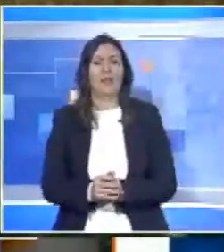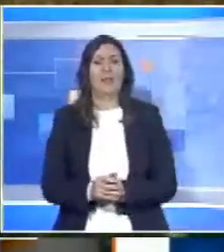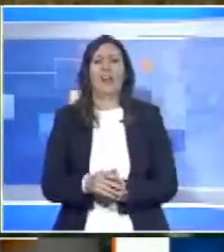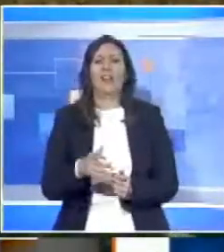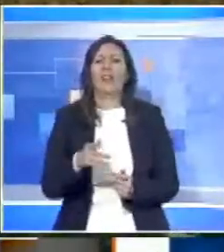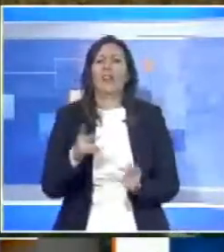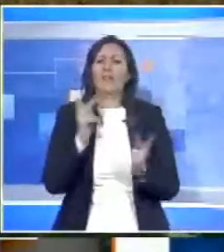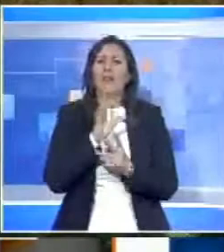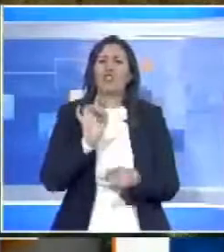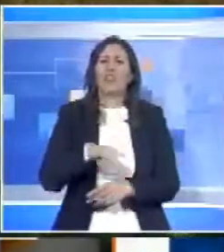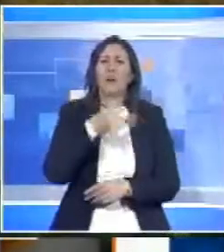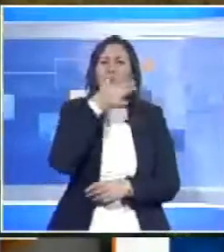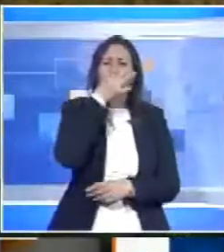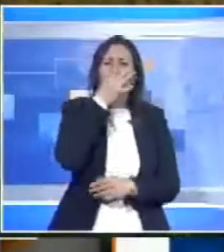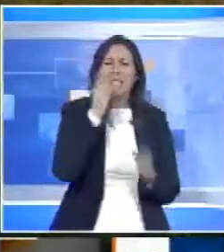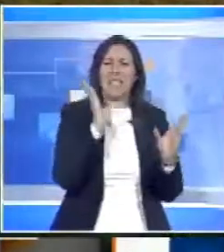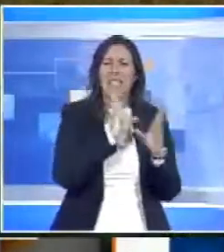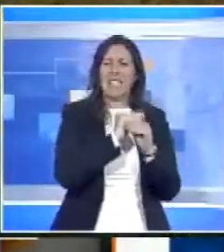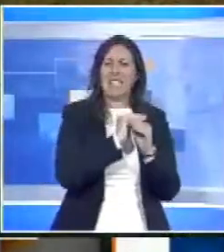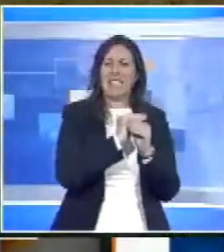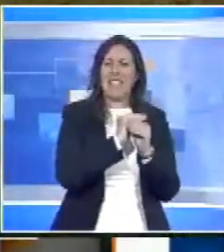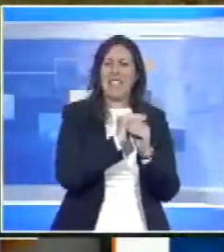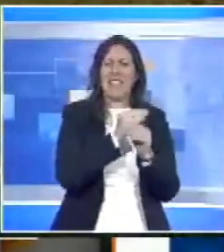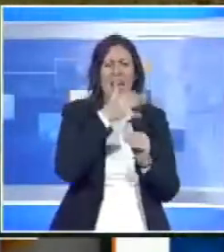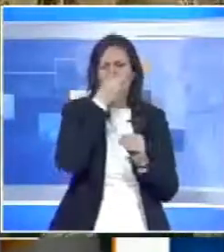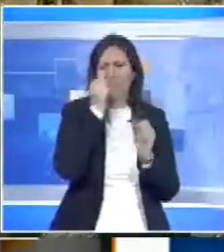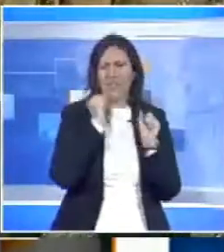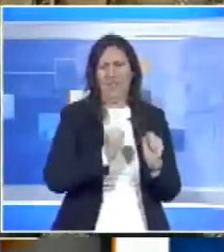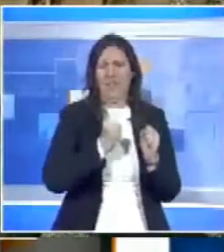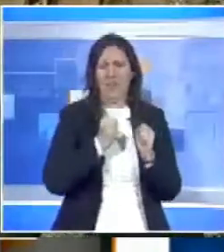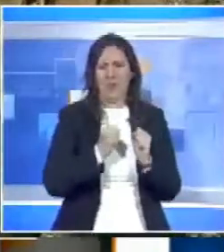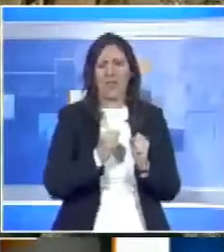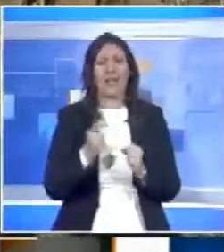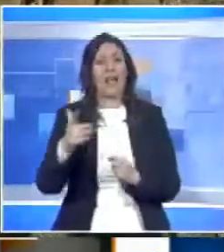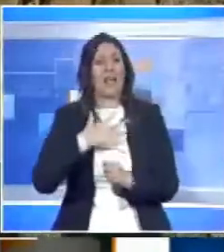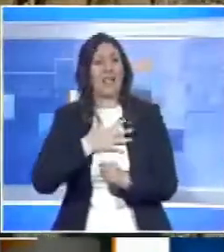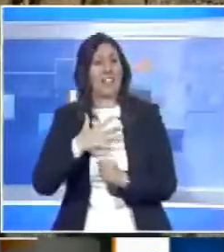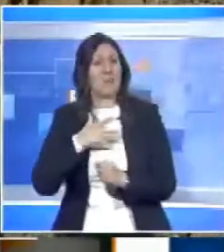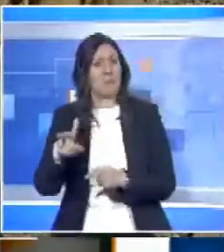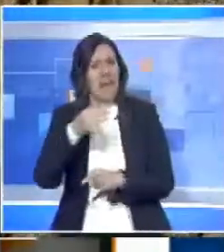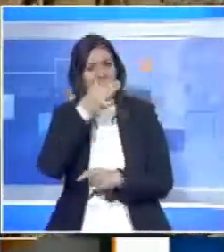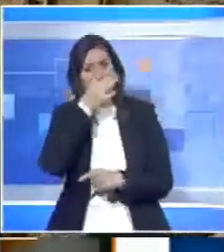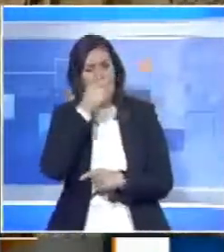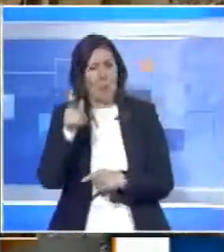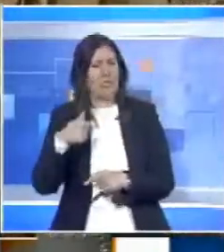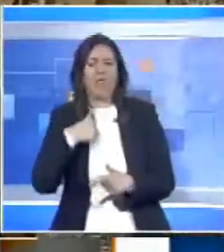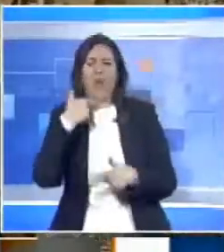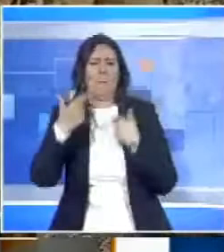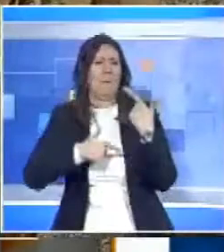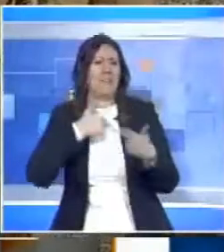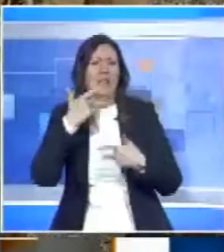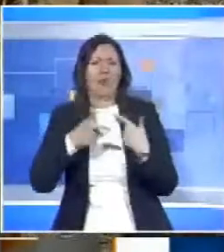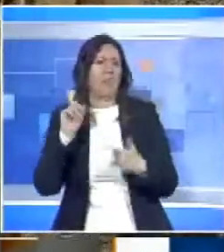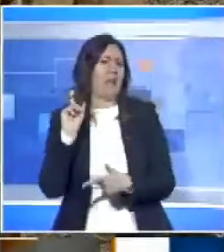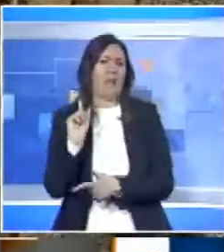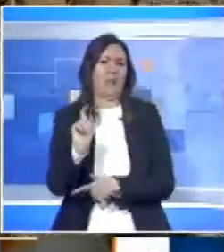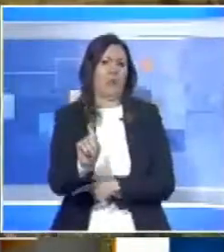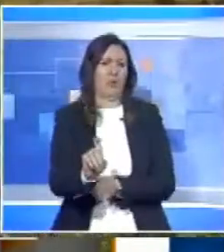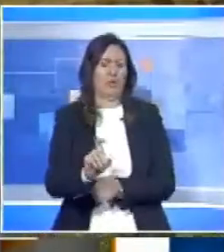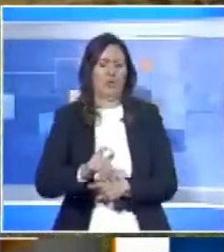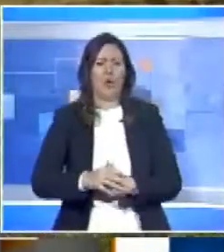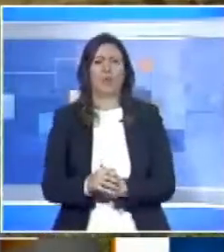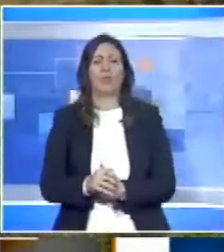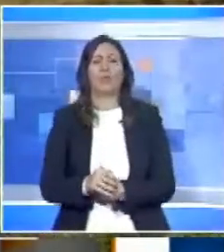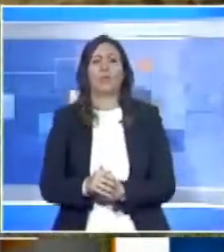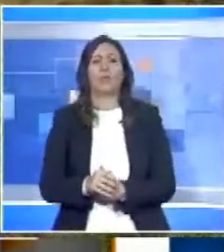una puzza insopportabile. A respirare questa puzza qui mi sento male tutti i giorni, tutti i giorni.